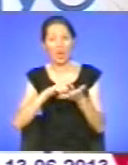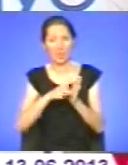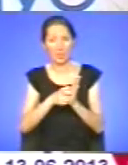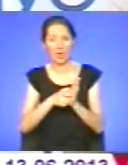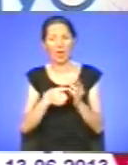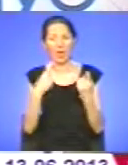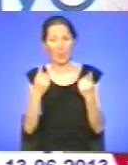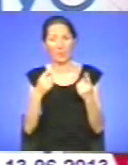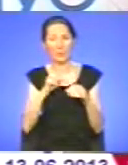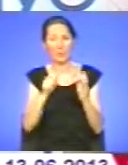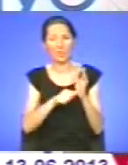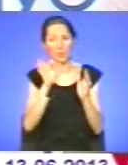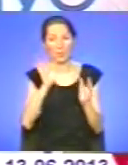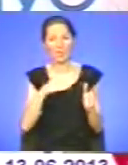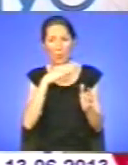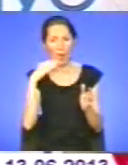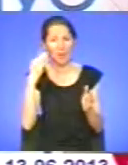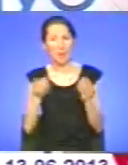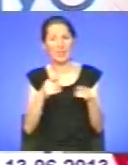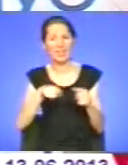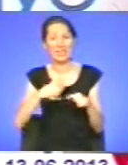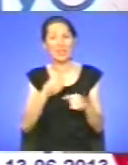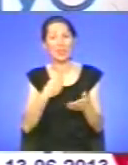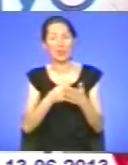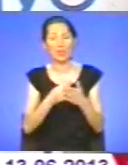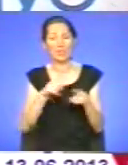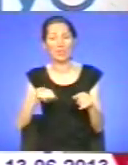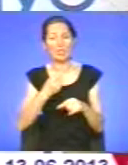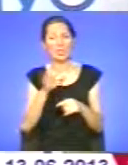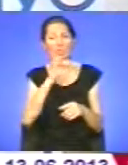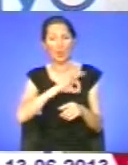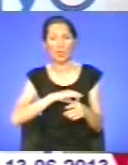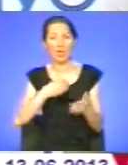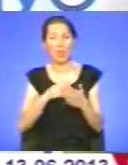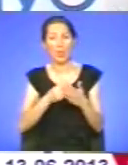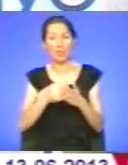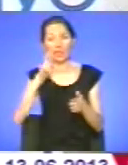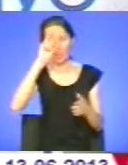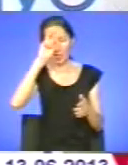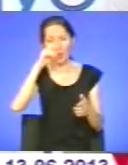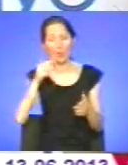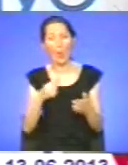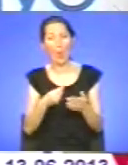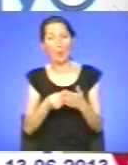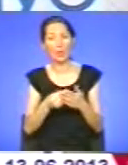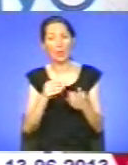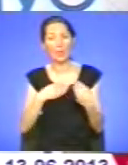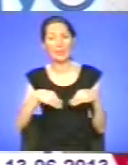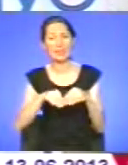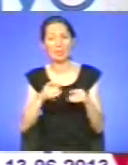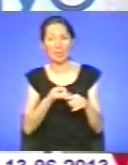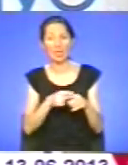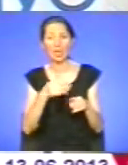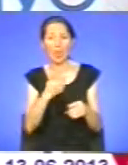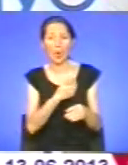але через фонд, через використання коштів державного бюджету, сім'ї, які йдуть на отримання цього кредиту,